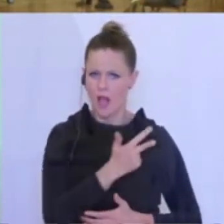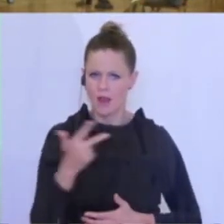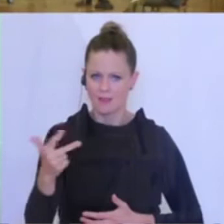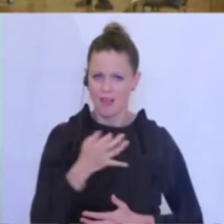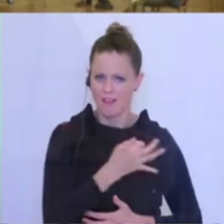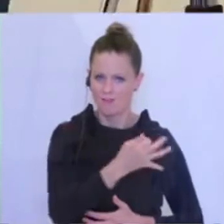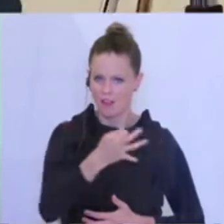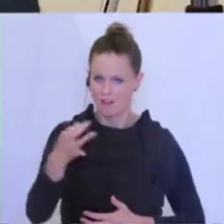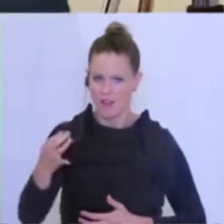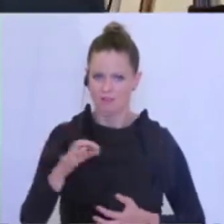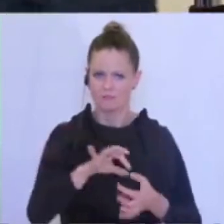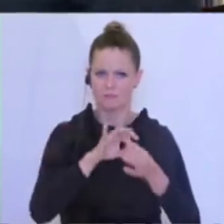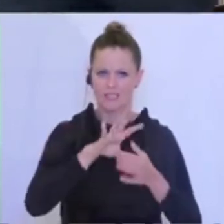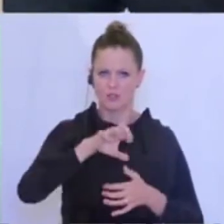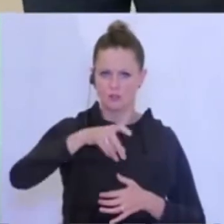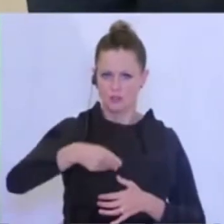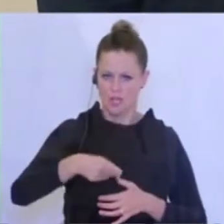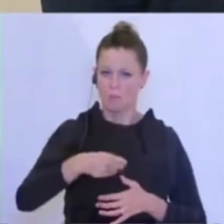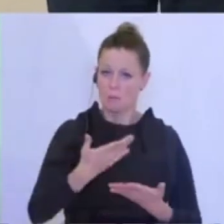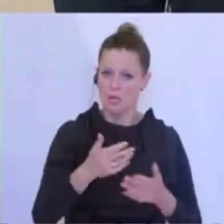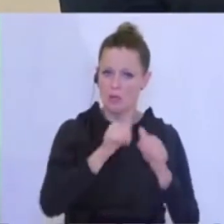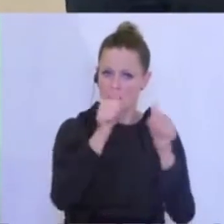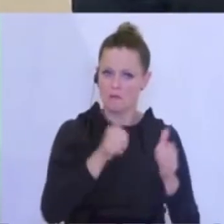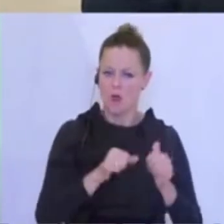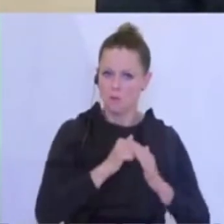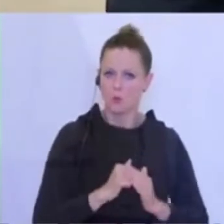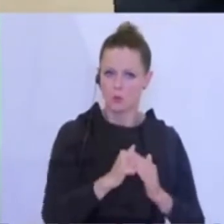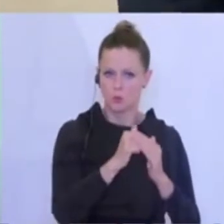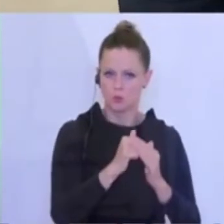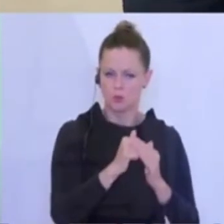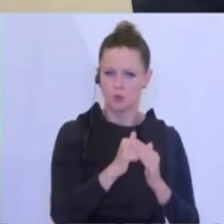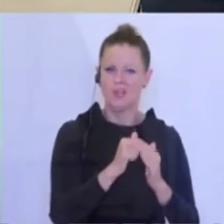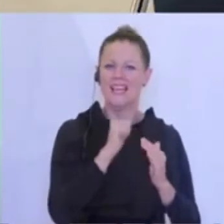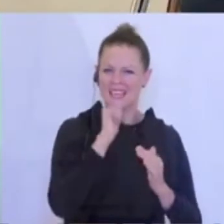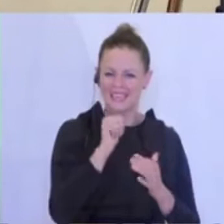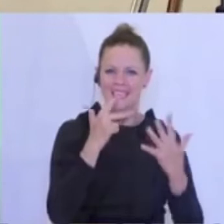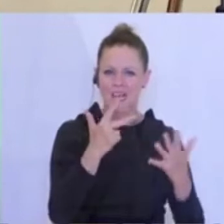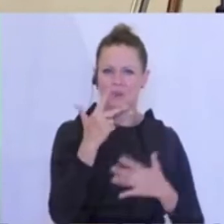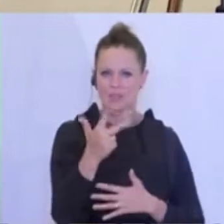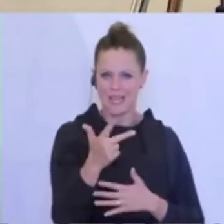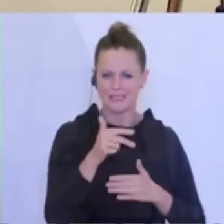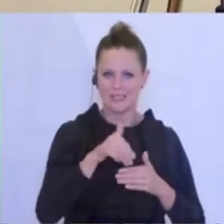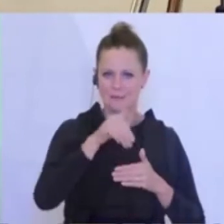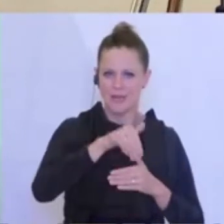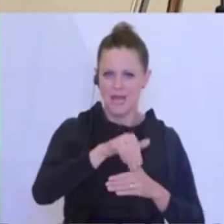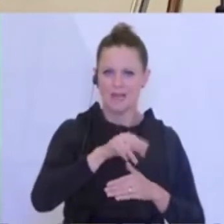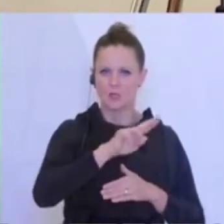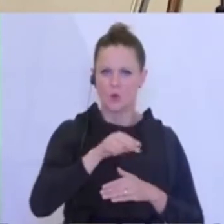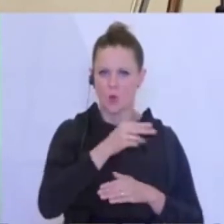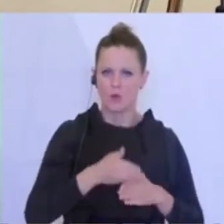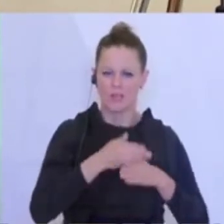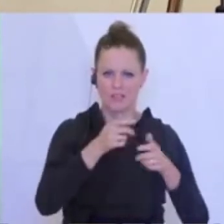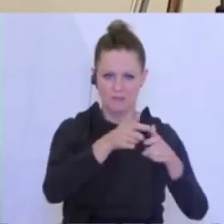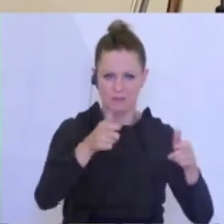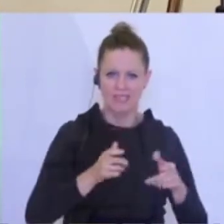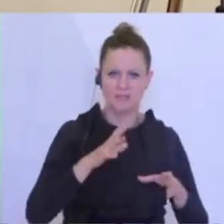konkret noch zu dem Schepp sozusagen. Also das ist jetzt eine Form von Unterstützung, die nicht in dem 38 Milliarden Euro Hilfspaket abgedeckt ist. Das wäre die eine Frage